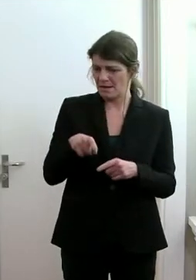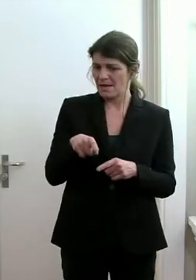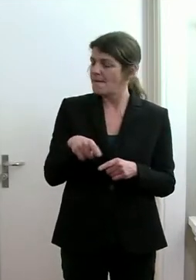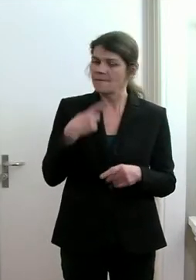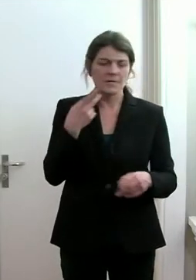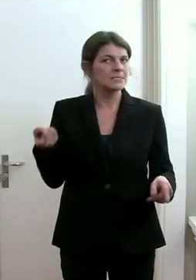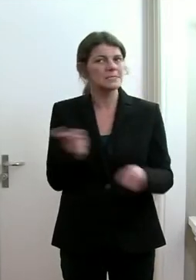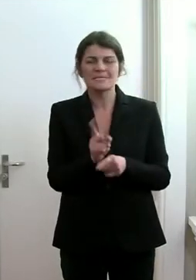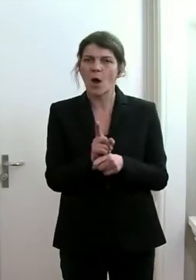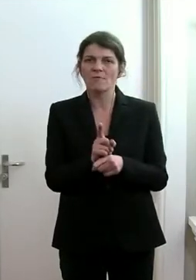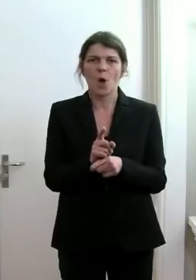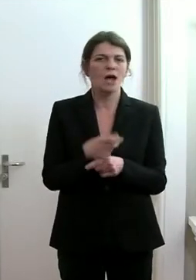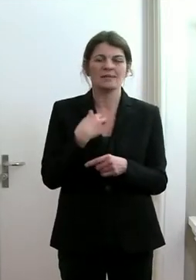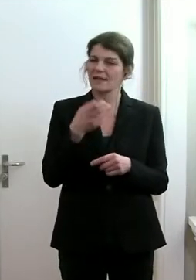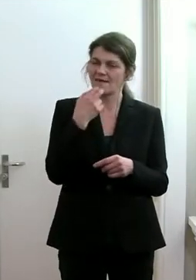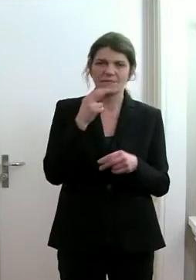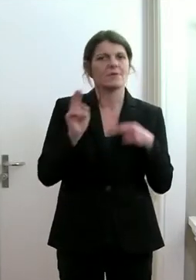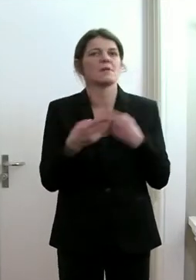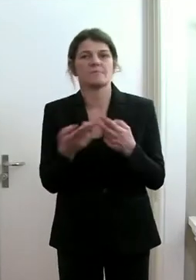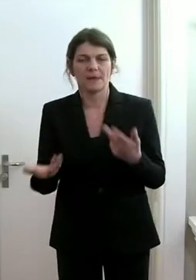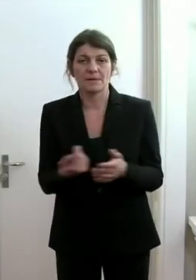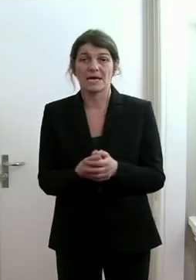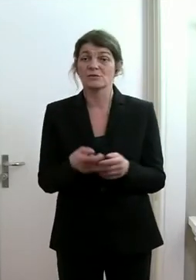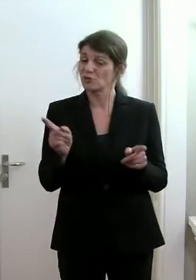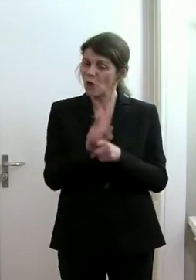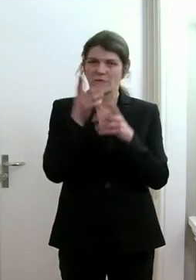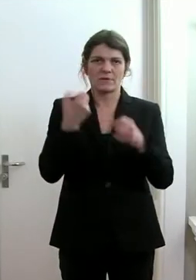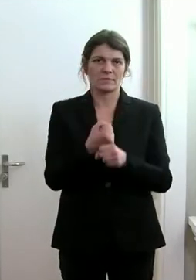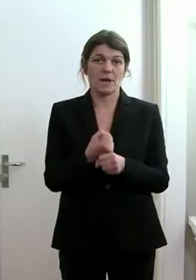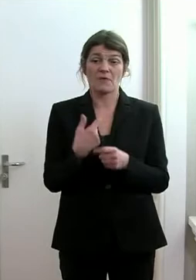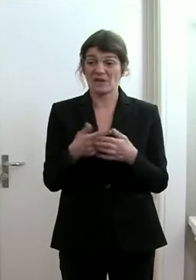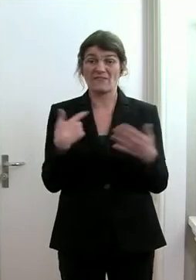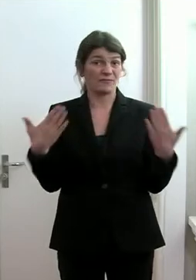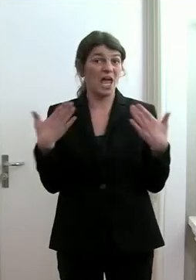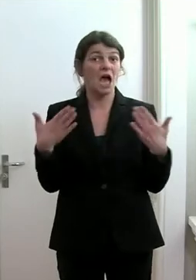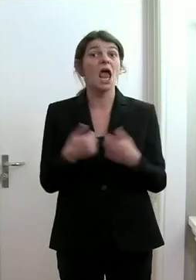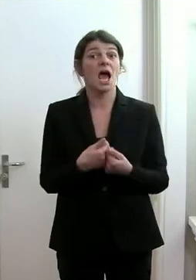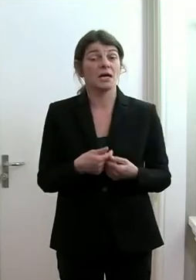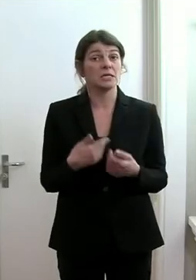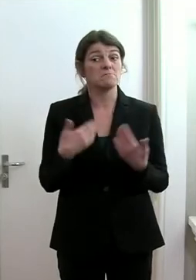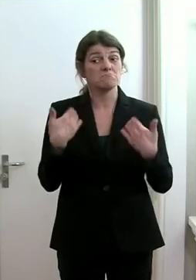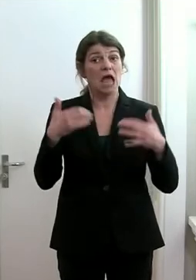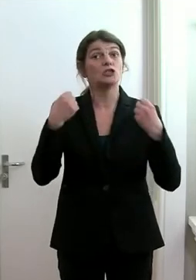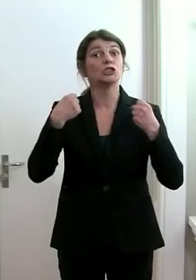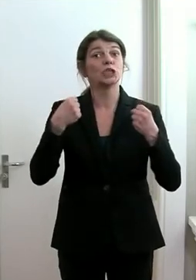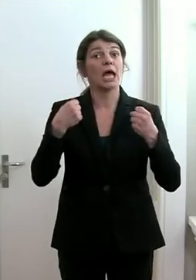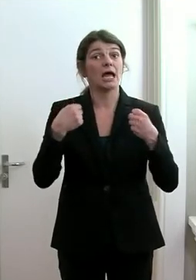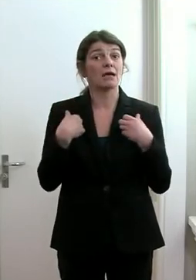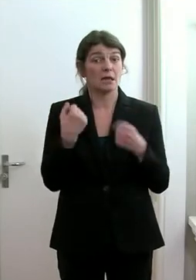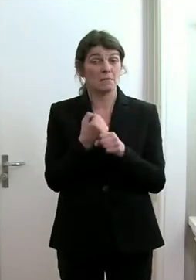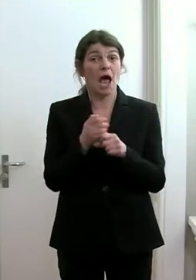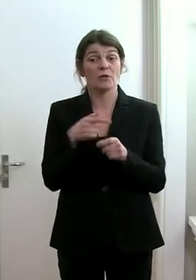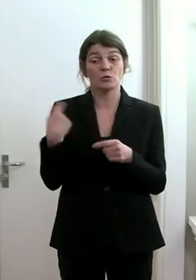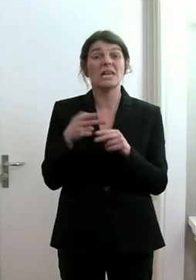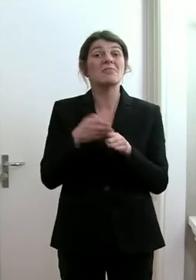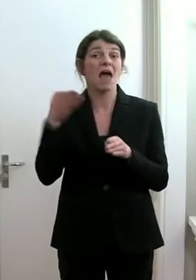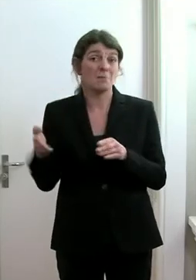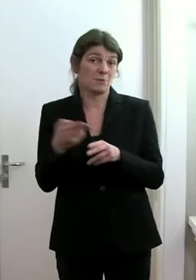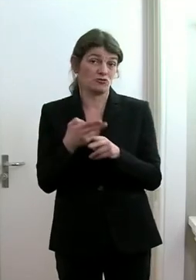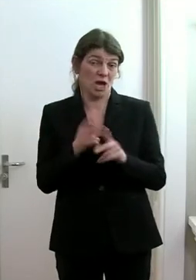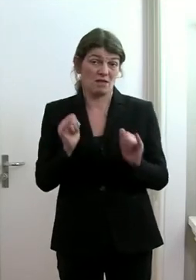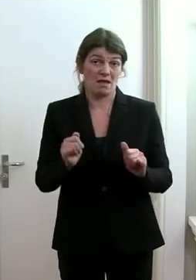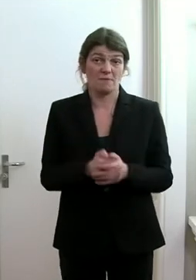und unverzüglich zu handeln. Und wenn wir vergleichen, dann haben wir viel stärker gehandelt als unsere Nachbarstaaten.